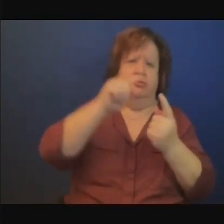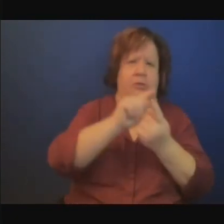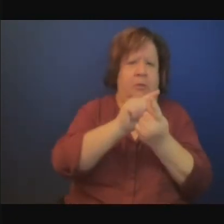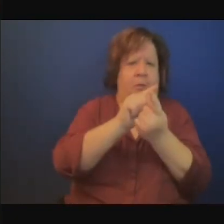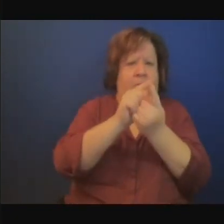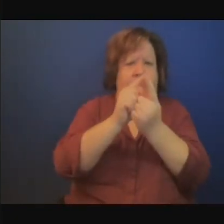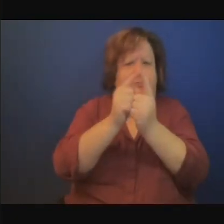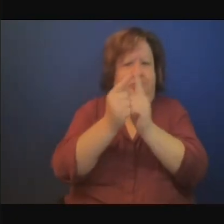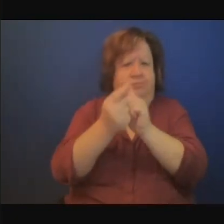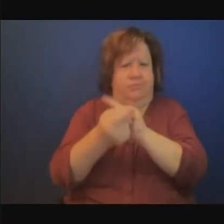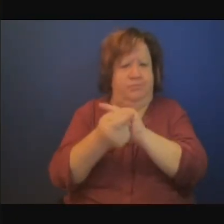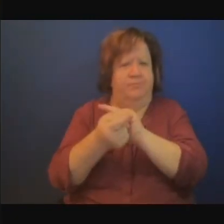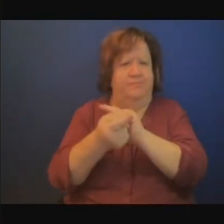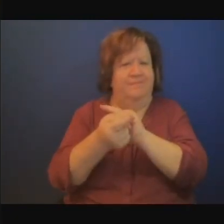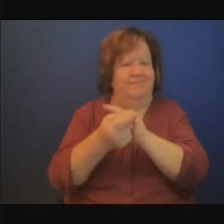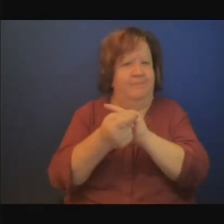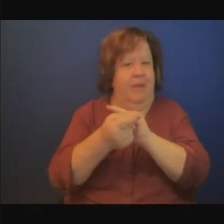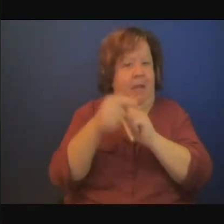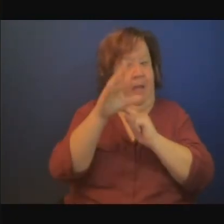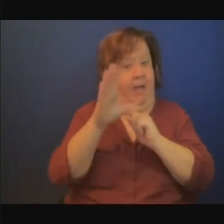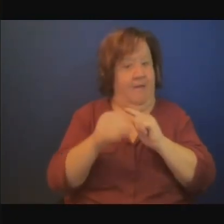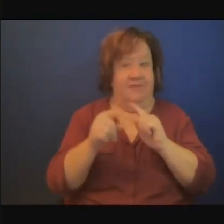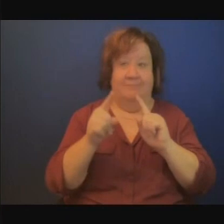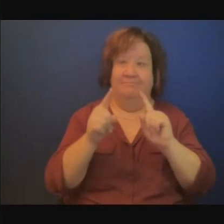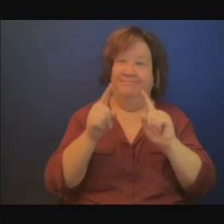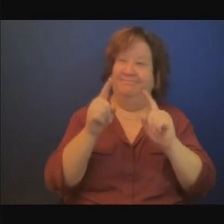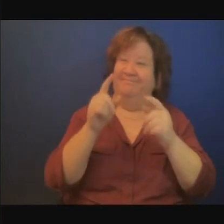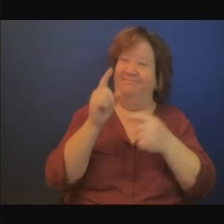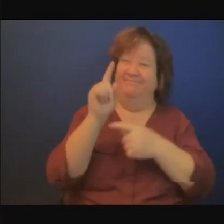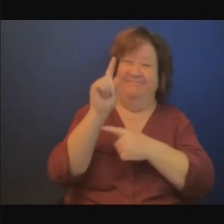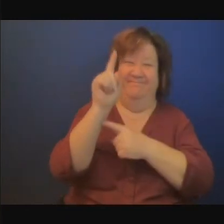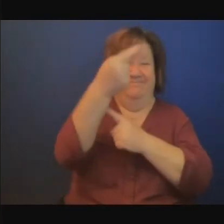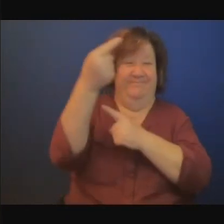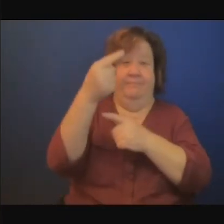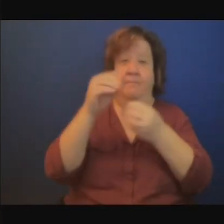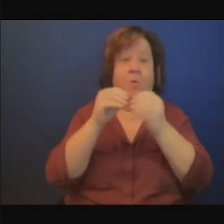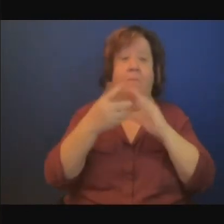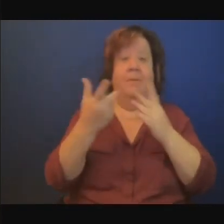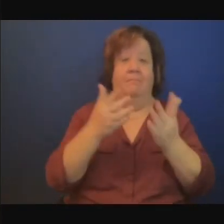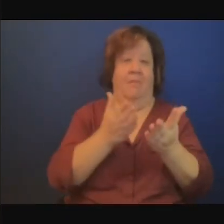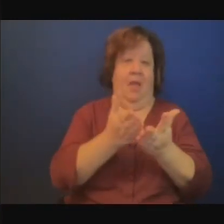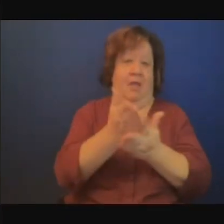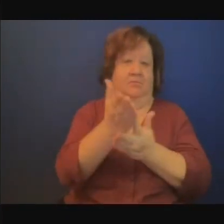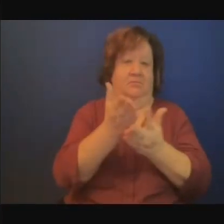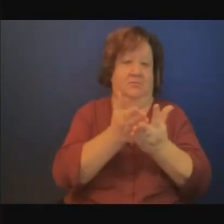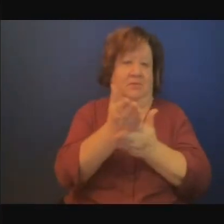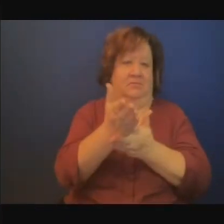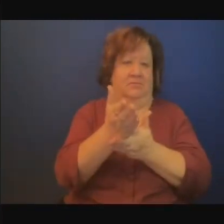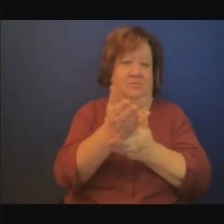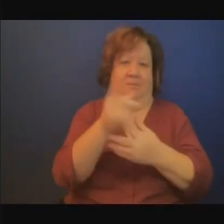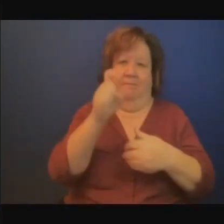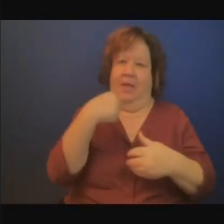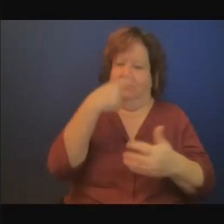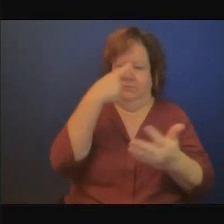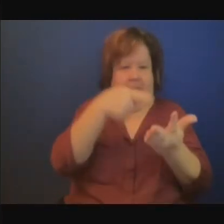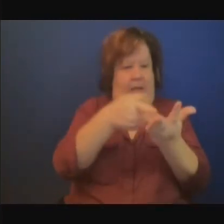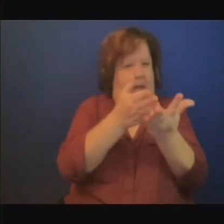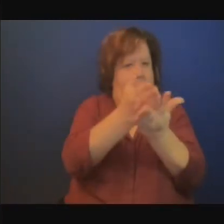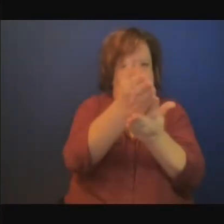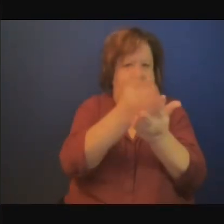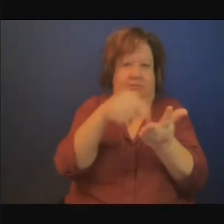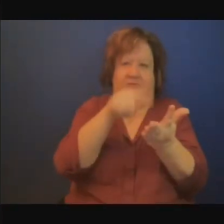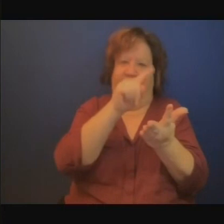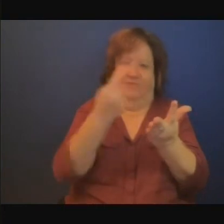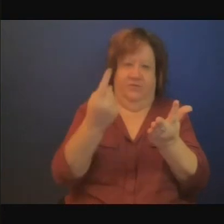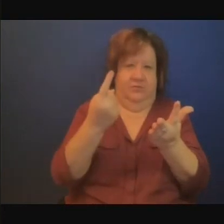'accès à déterminer en Afrique avant de parler de la transition pour l'utilisation d